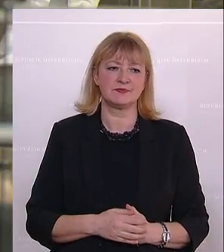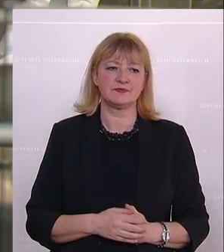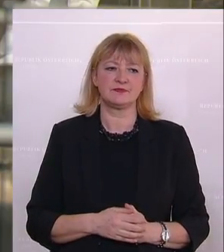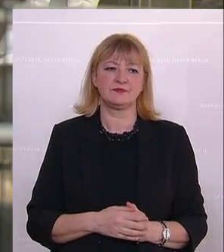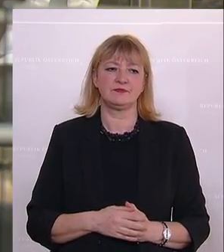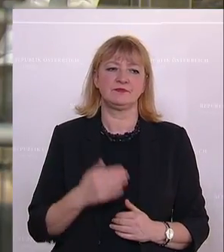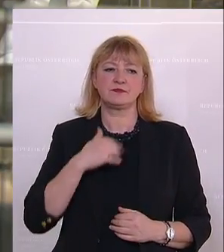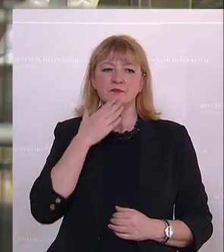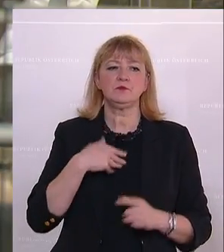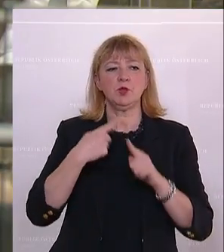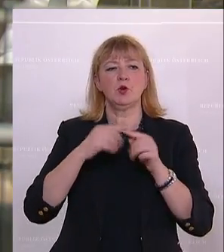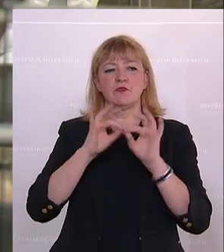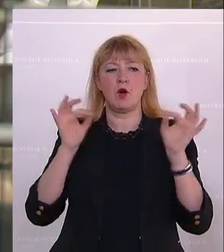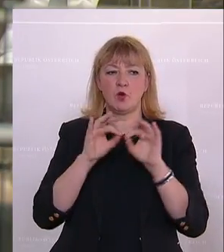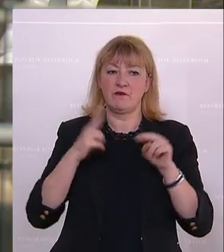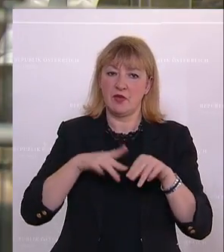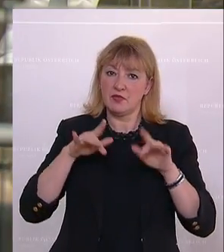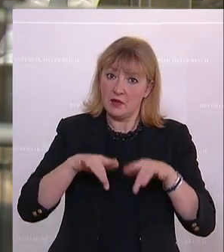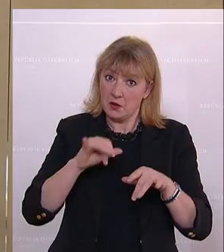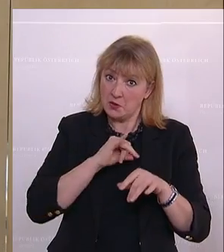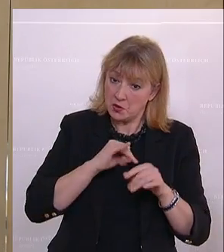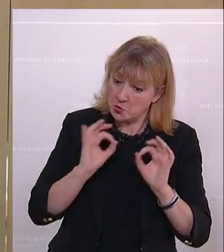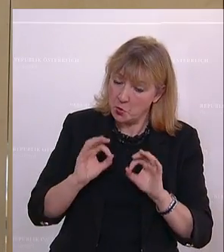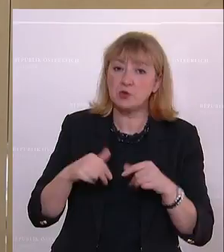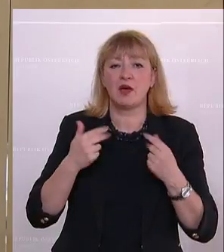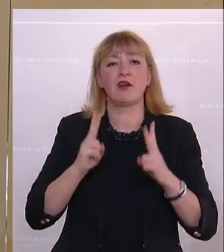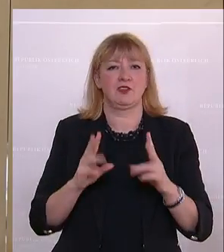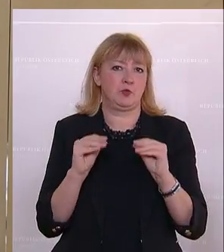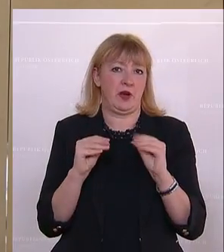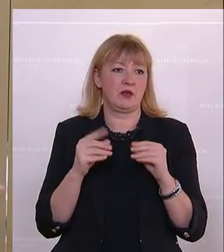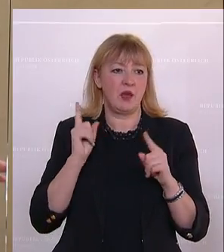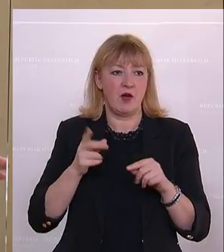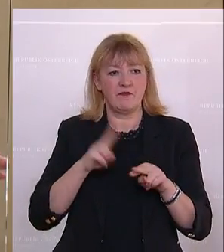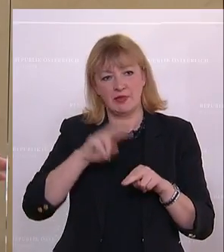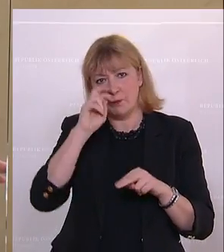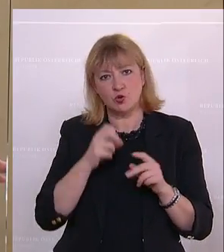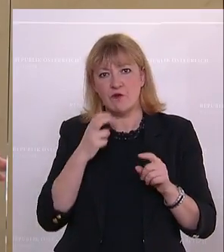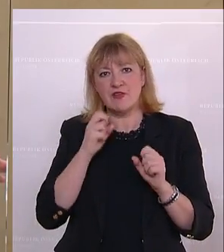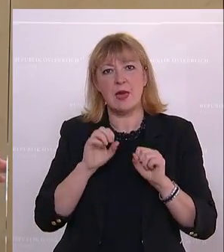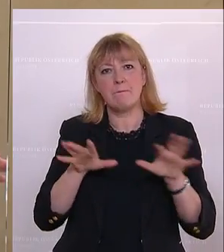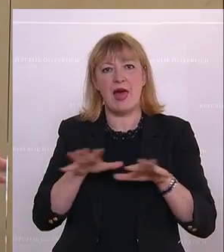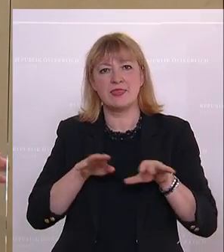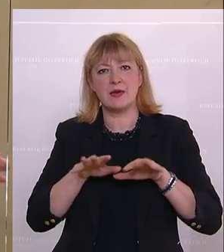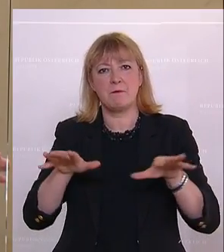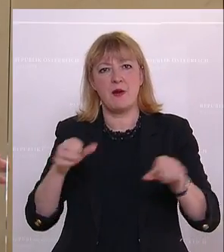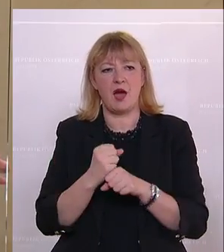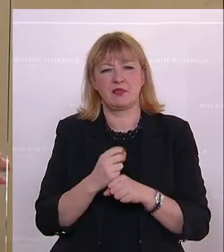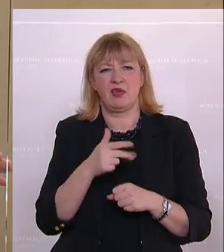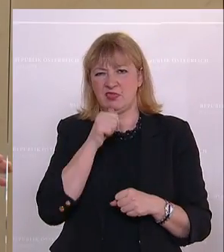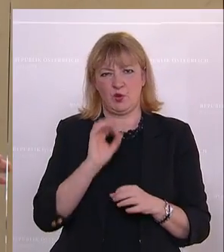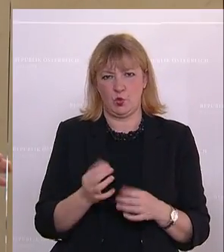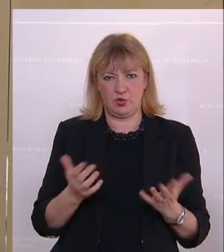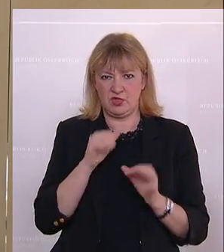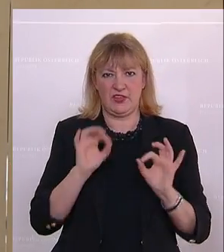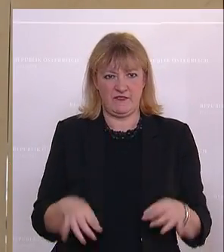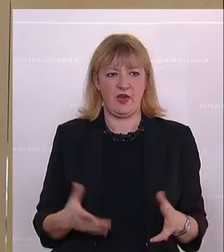Ich möchte es positiv formulieren, wenn es nur wirklich Interesse war, ist es gut, dann kann man darüber reden. Wenn es der Versuch einer Panikmache ist, dann ist das natürlich nicht fair, weil das tut man nicht. Zu